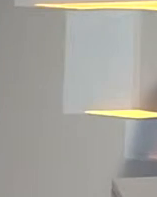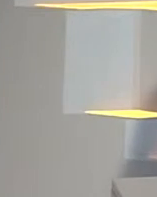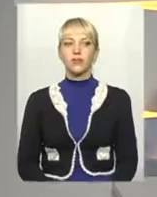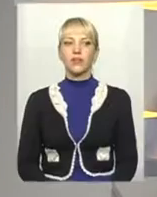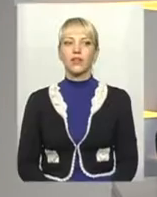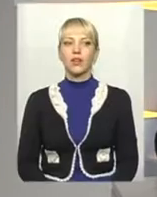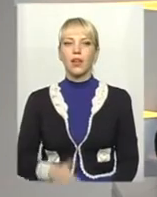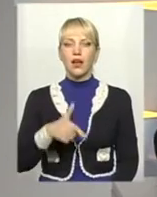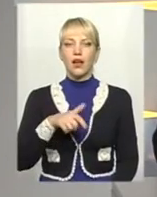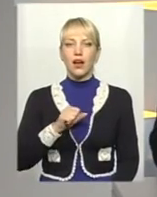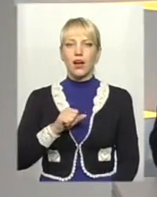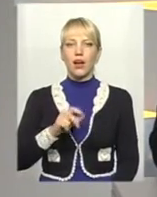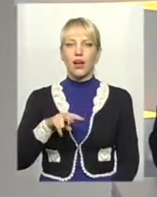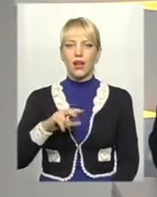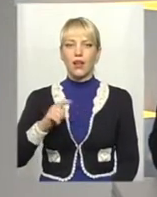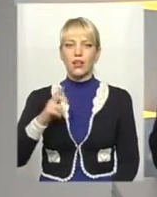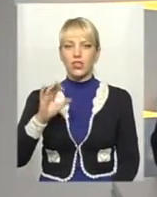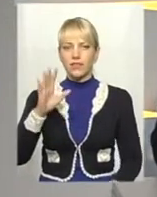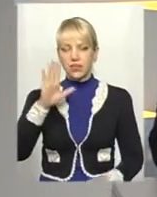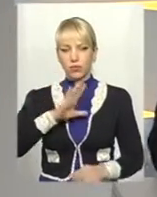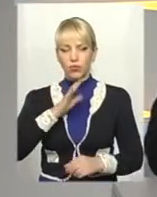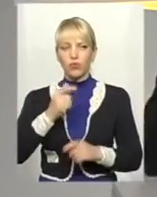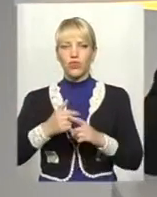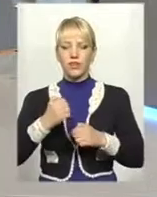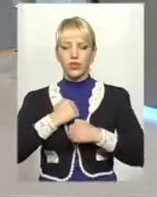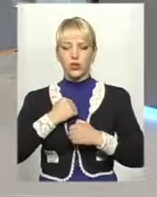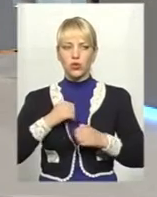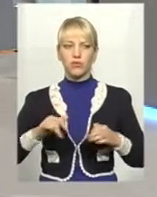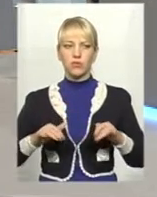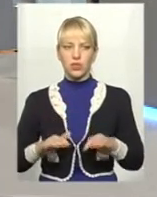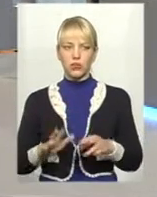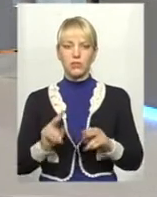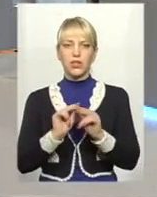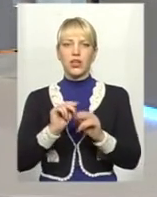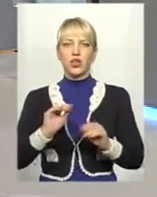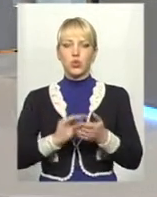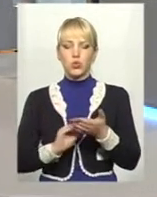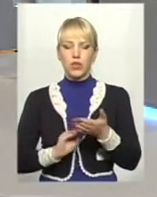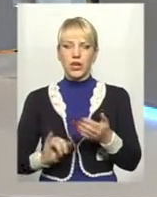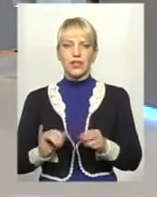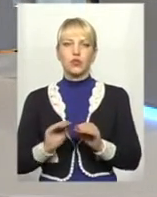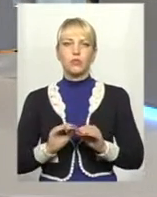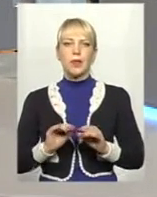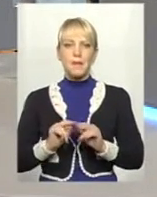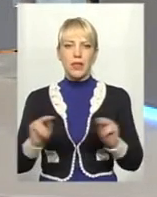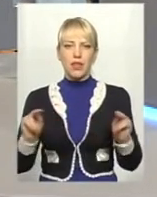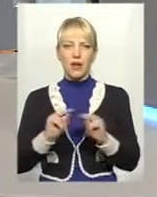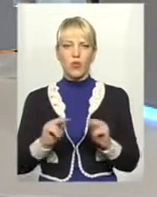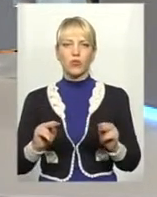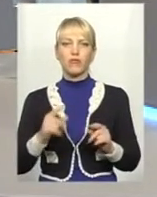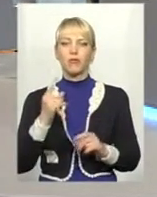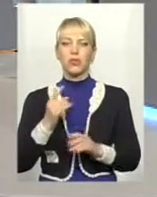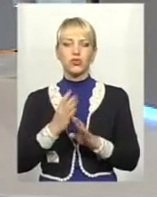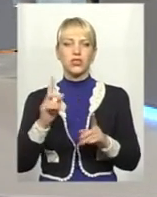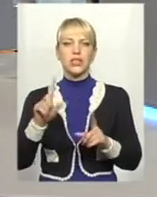Отож, Яківгальчевський був і військовим єчем, і журналістом, і педагогом. На вашу думку, в першу чергу, за що маємо